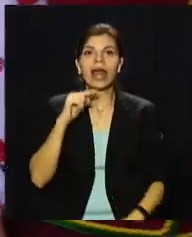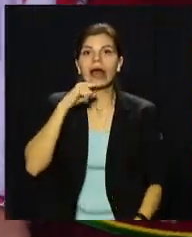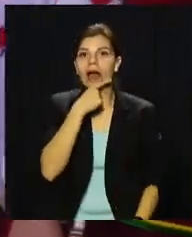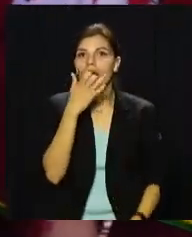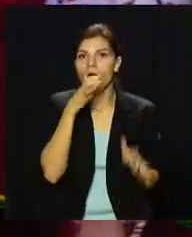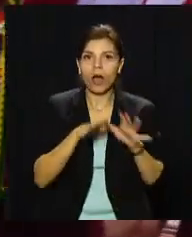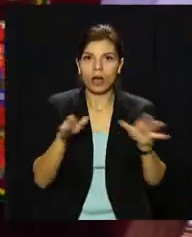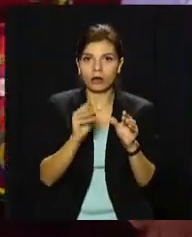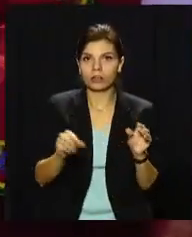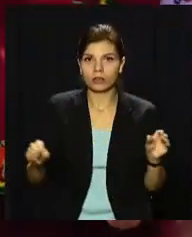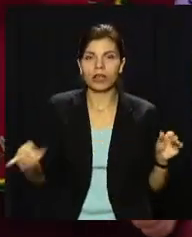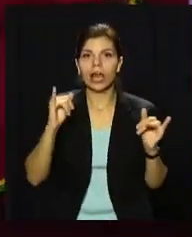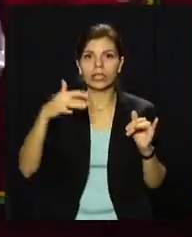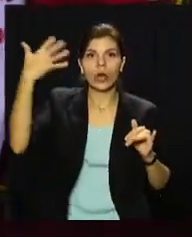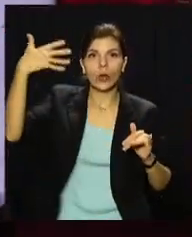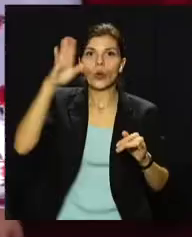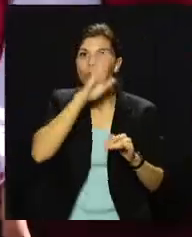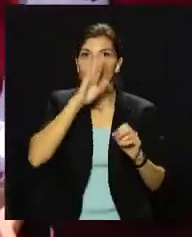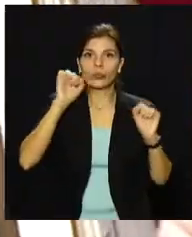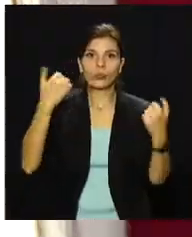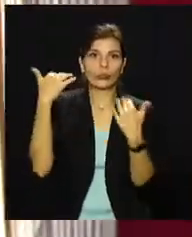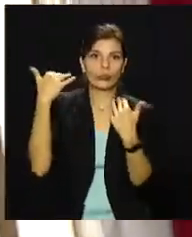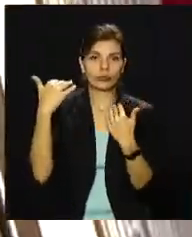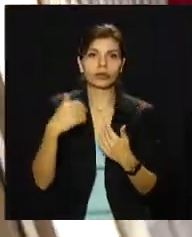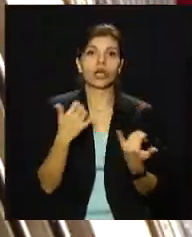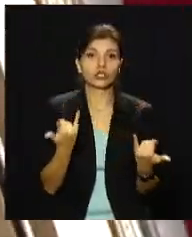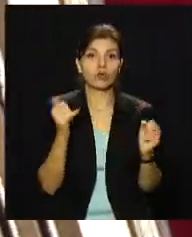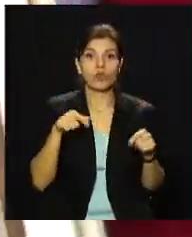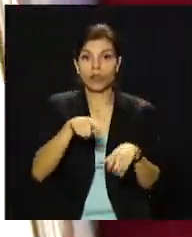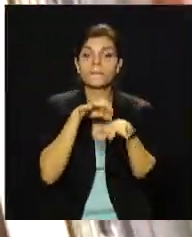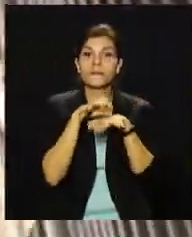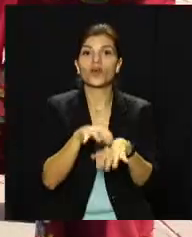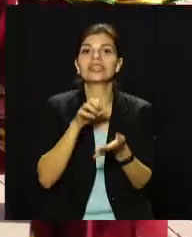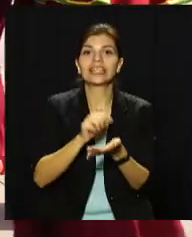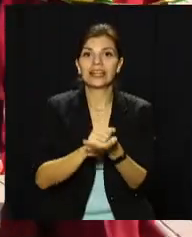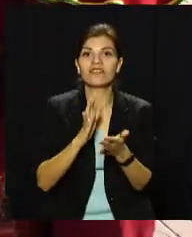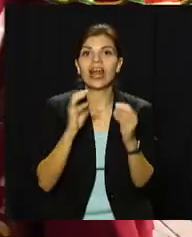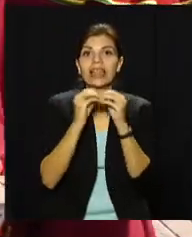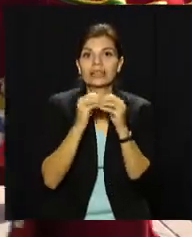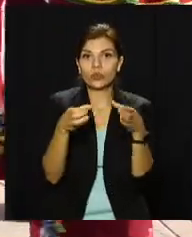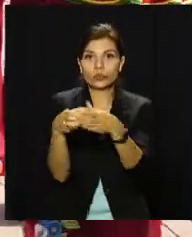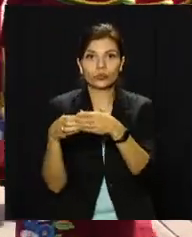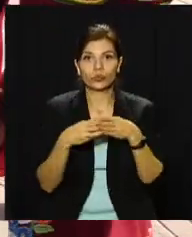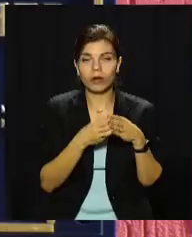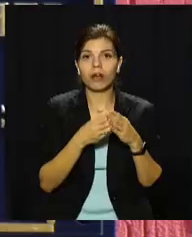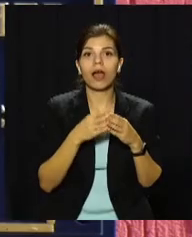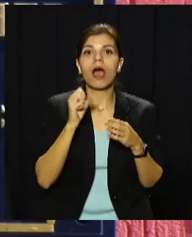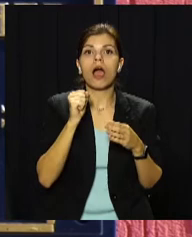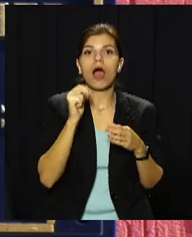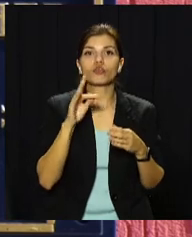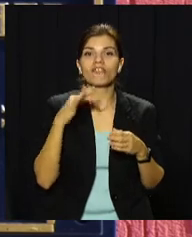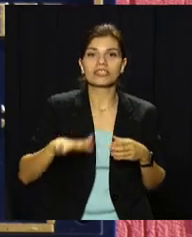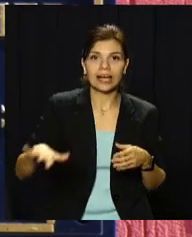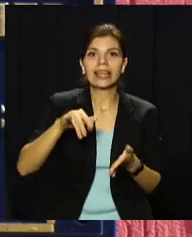систему опалення та кондиціонування. Зараз тут можуть одночасно проводити заняття в 10-ти гуртках. Є актова зала,